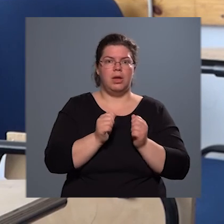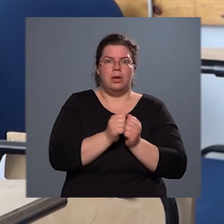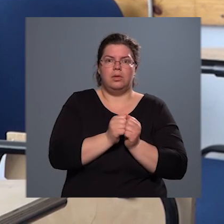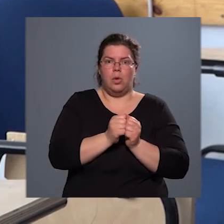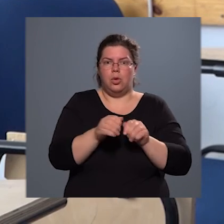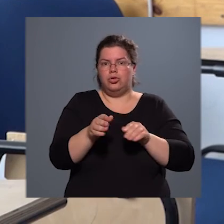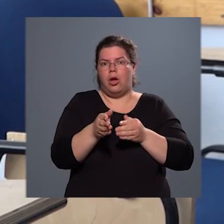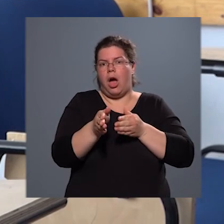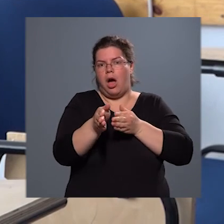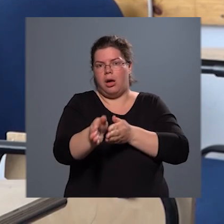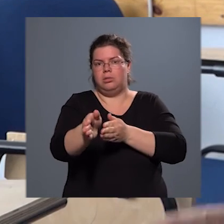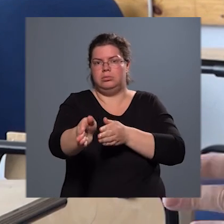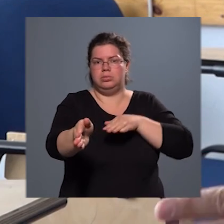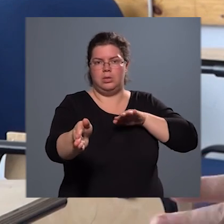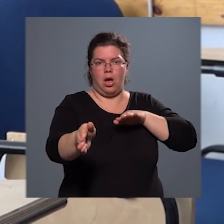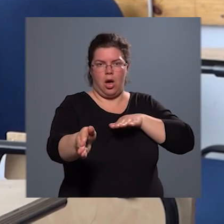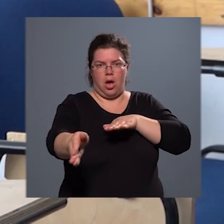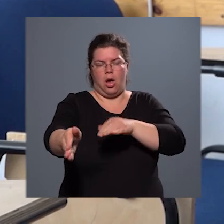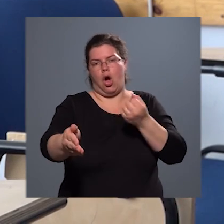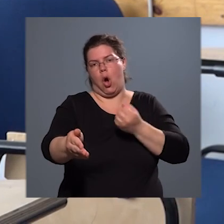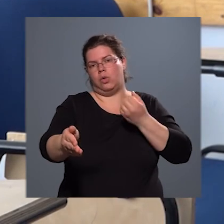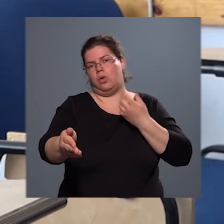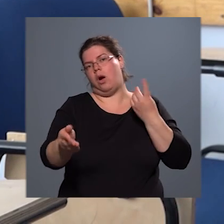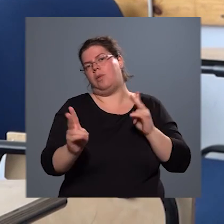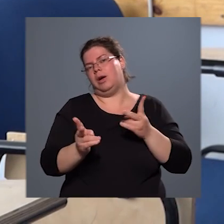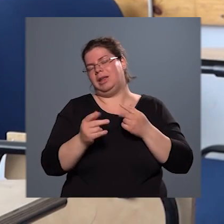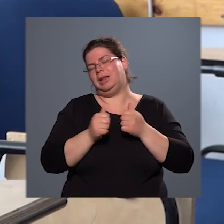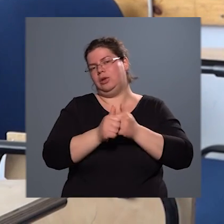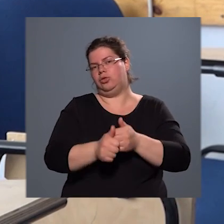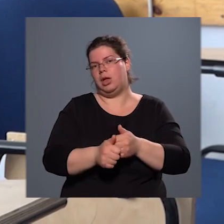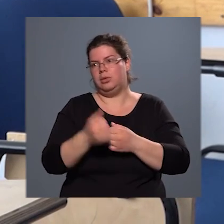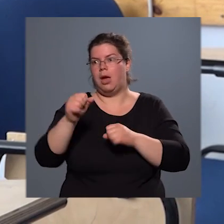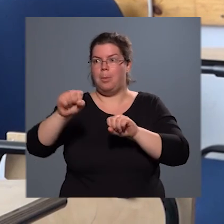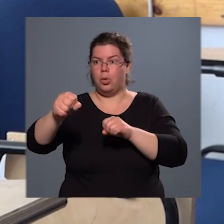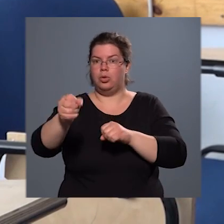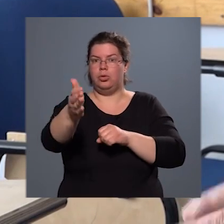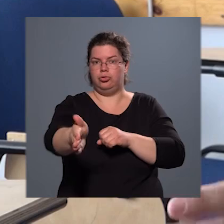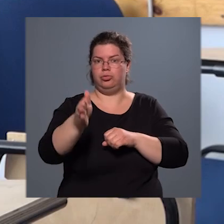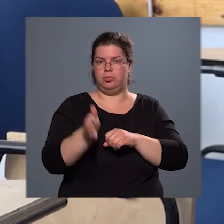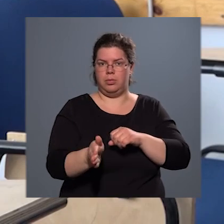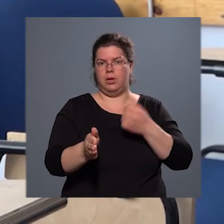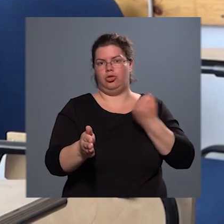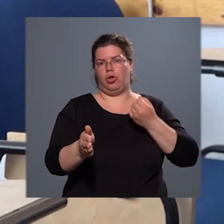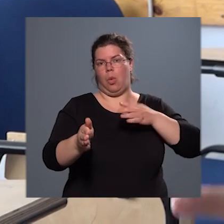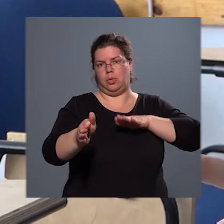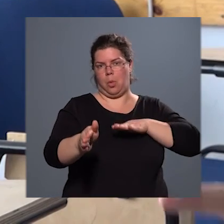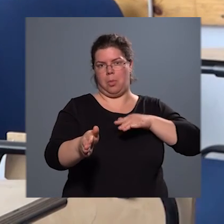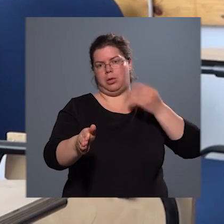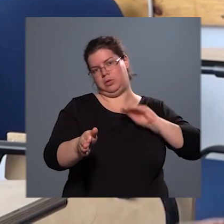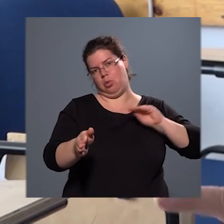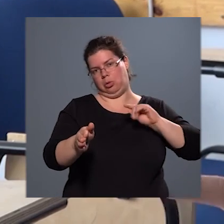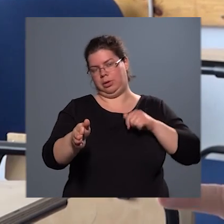tapadni az autóval, aki kíséri mögöttük az autót a motorosokra, tehát célszerű úgy